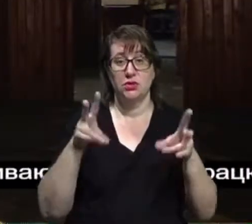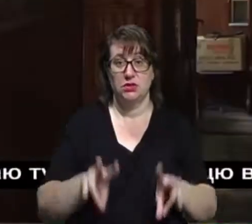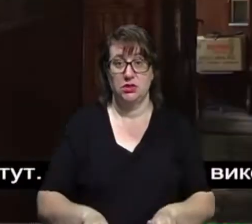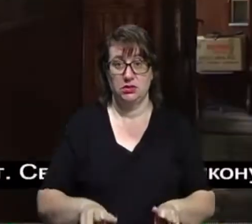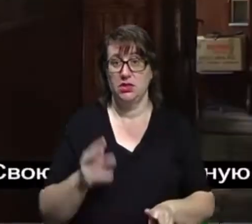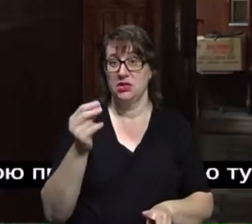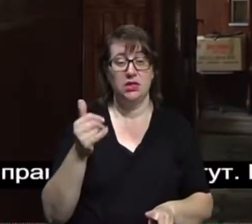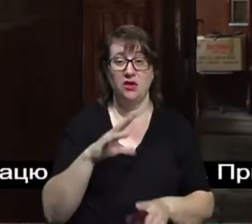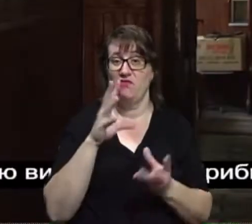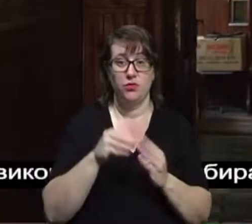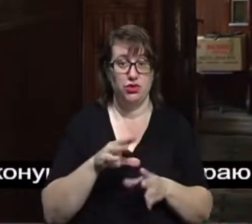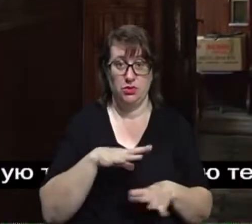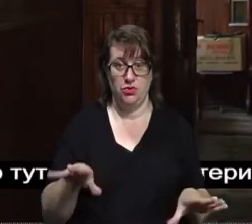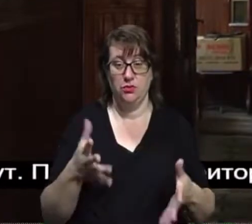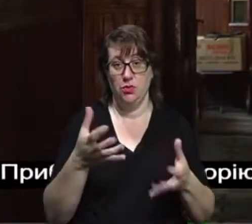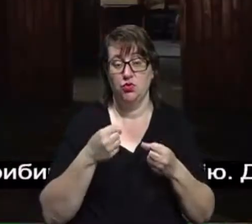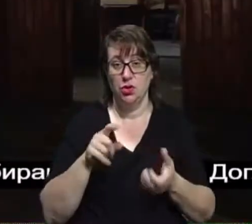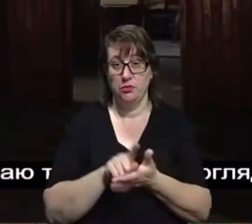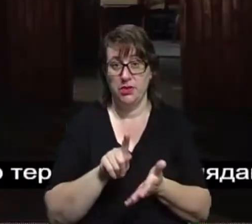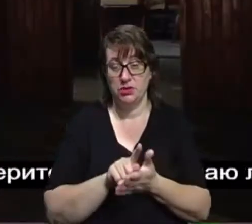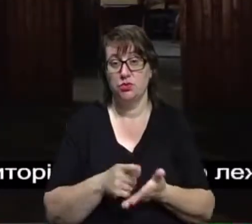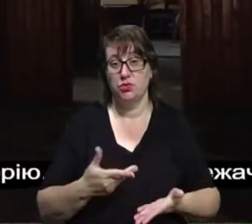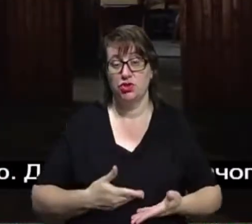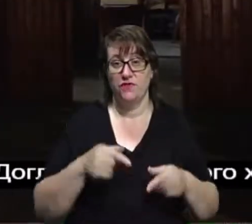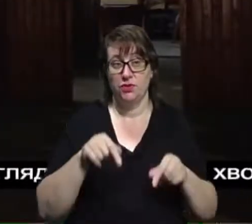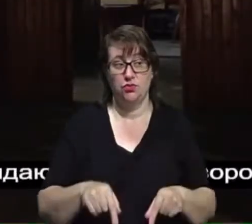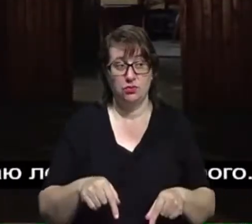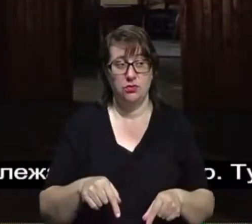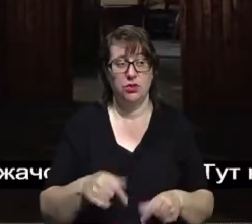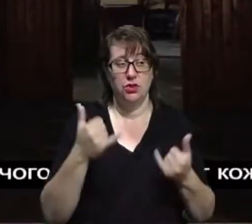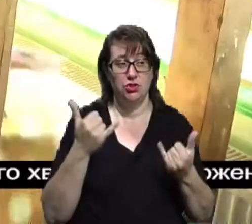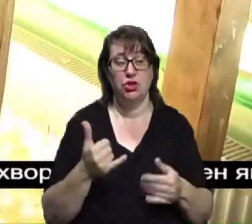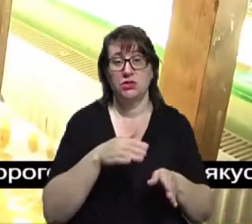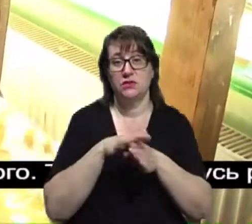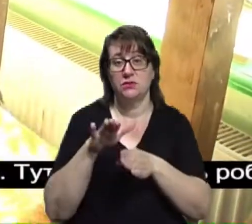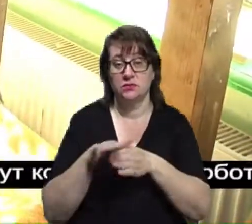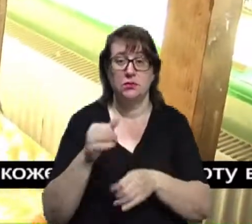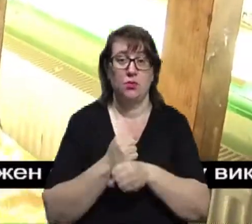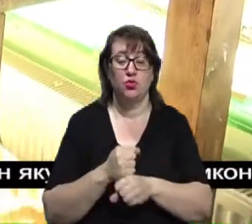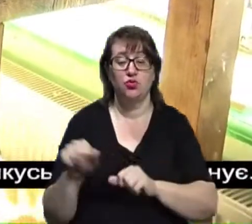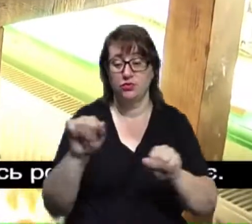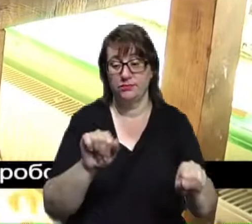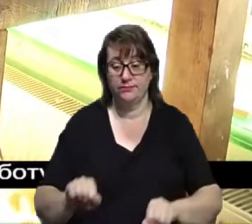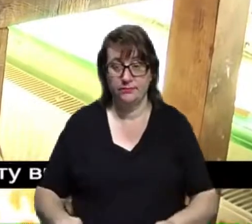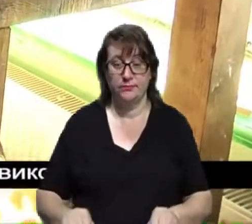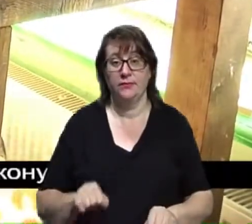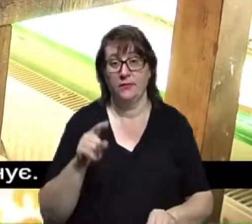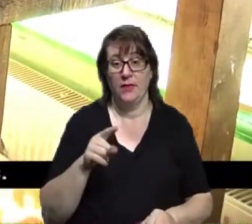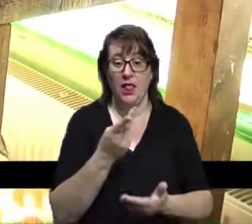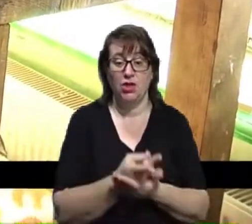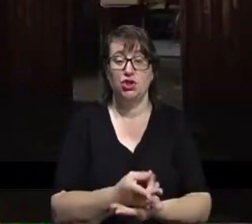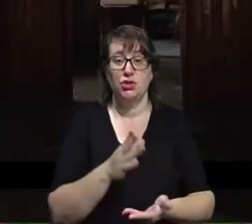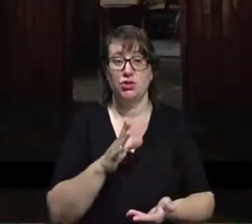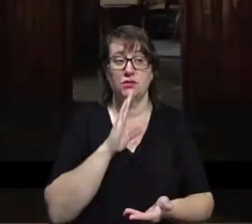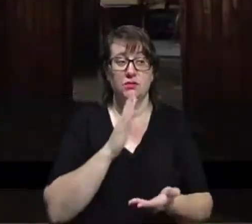не було. Получаю пенсію і проживаю здесь. Я свою роботу виконую там по уборці, допомагаю там лежачий, больной є, йому